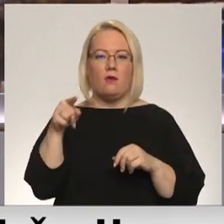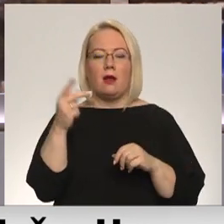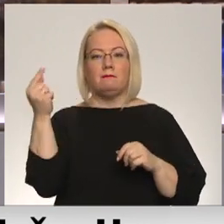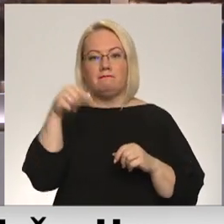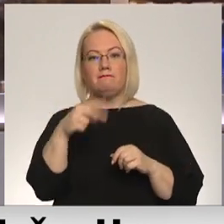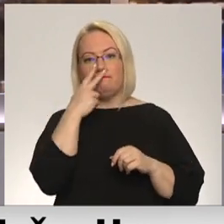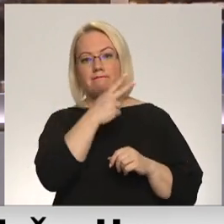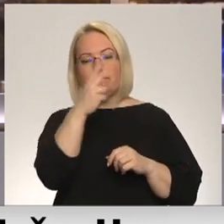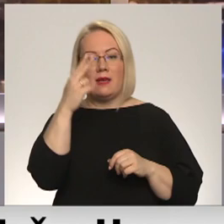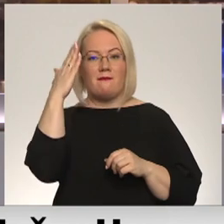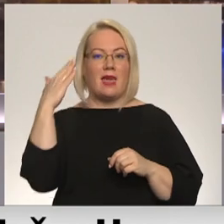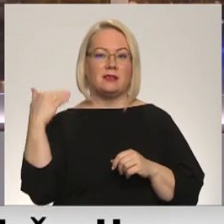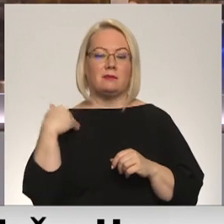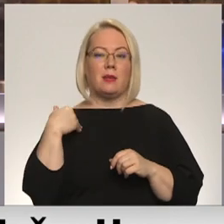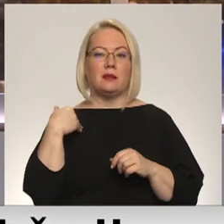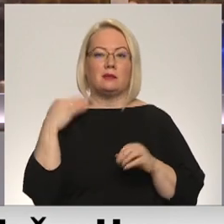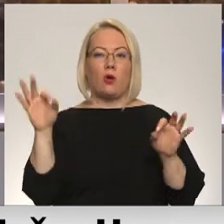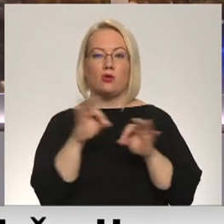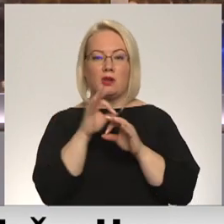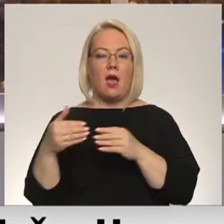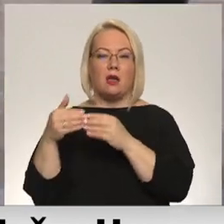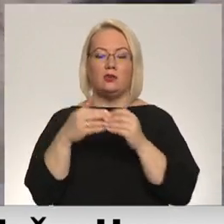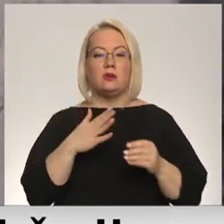koncertzāli aiznesot savu Ziemassvētku Eglīti.